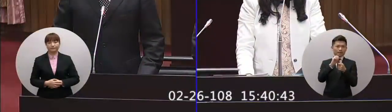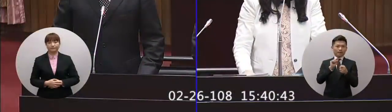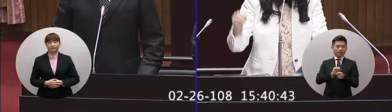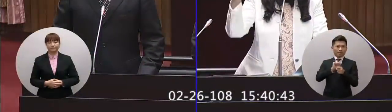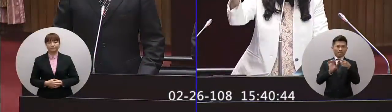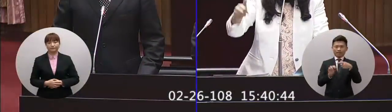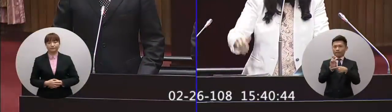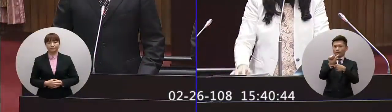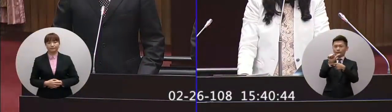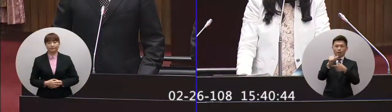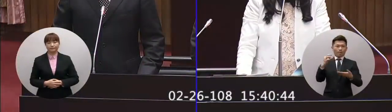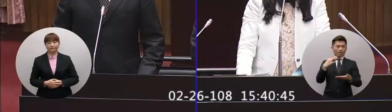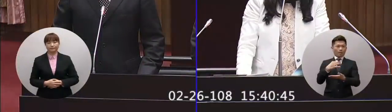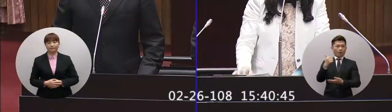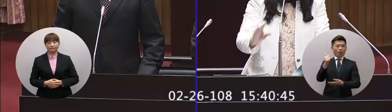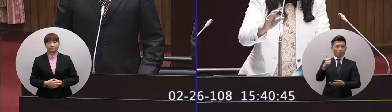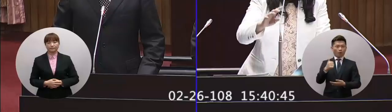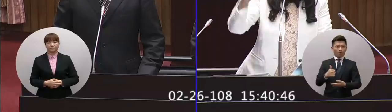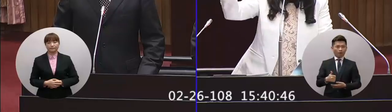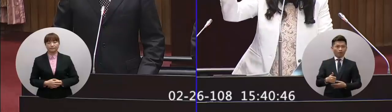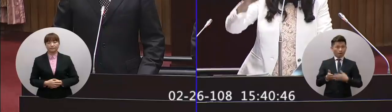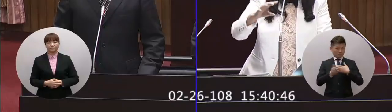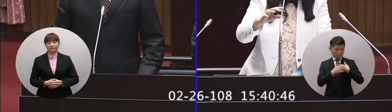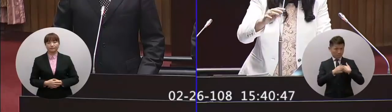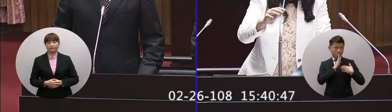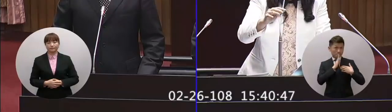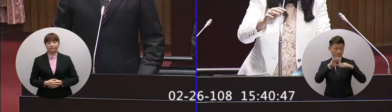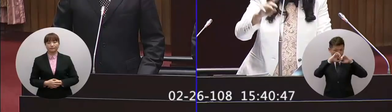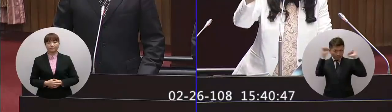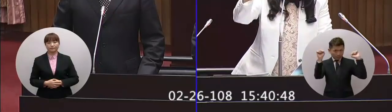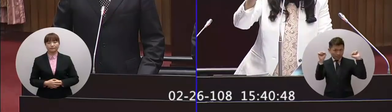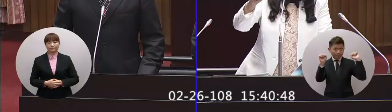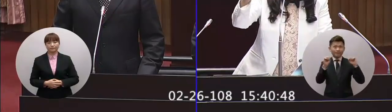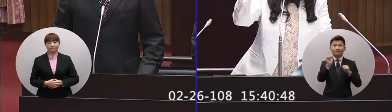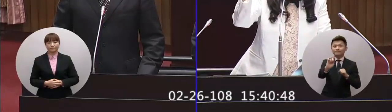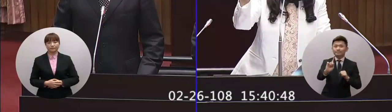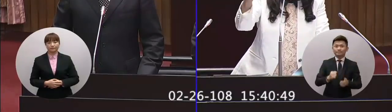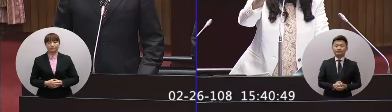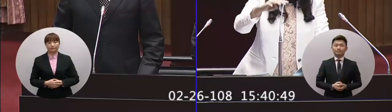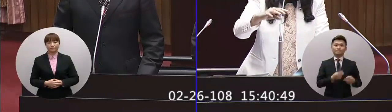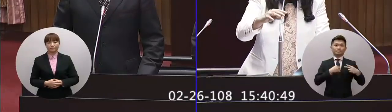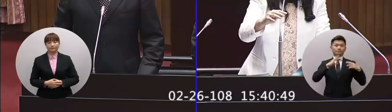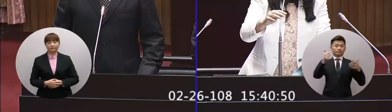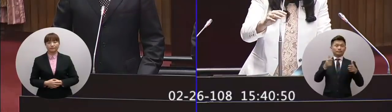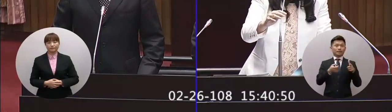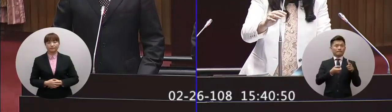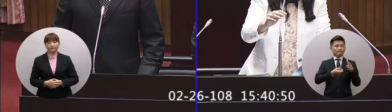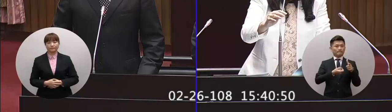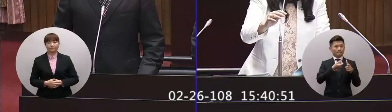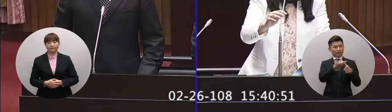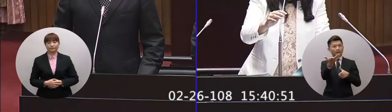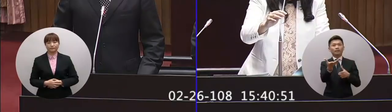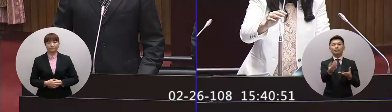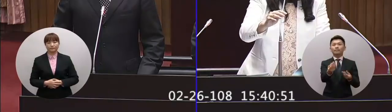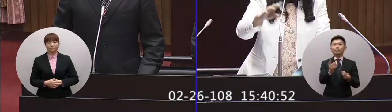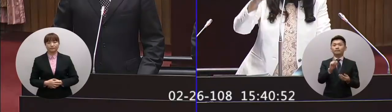之下我們台灣的農產品賣得超級好但是你要知道事實上是怎樣呢事實上是蔡總統沒有告訴其他我們國